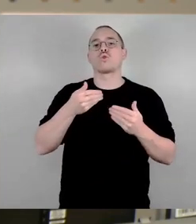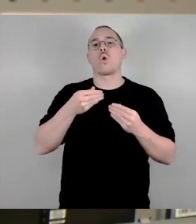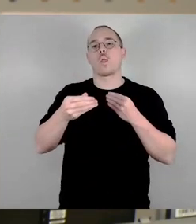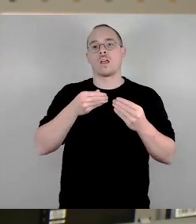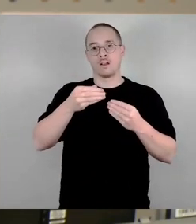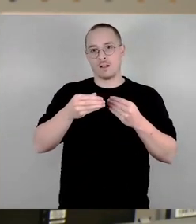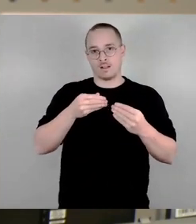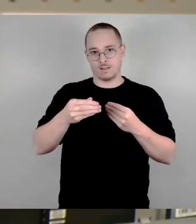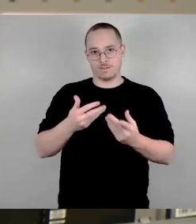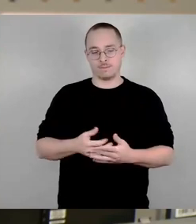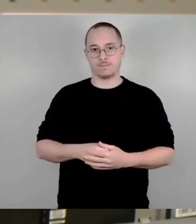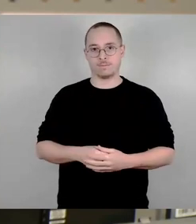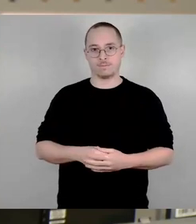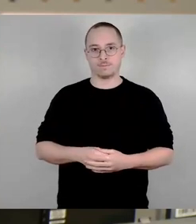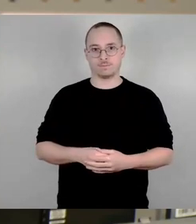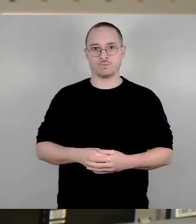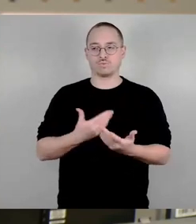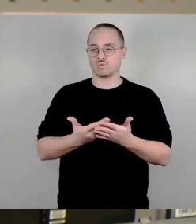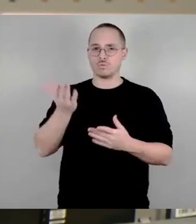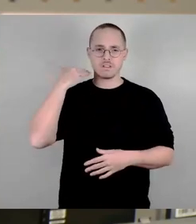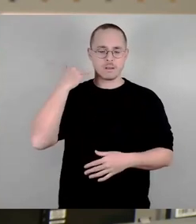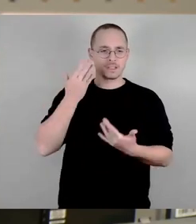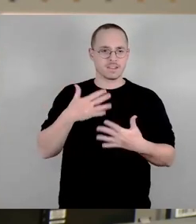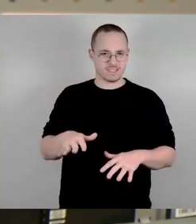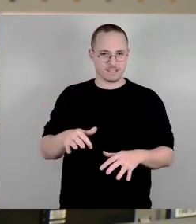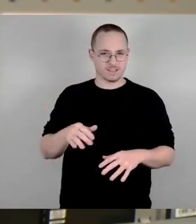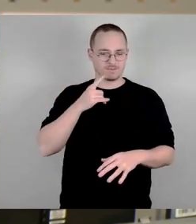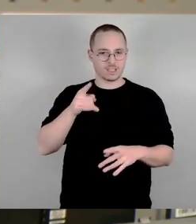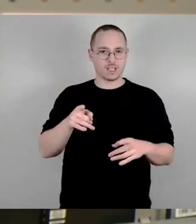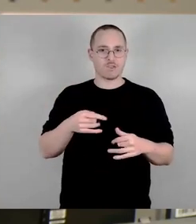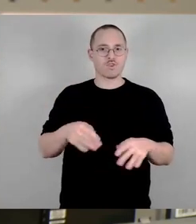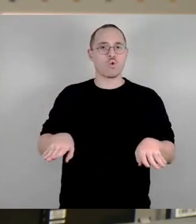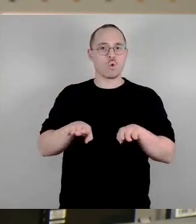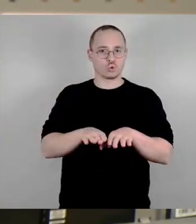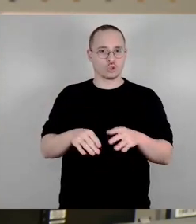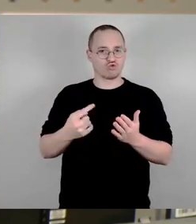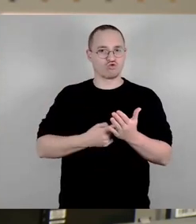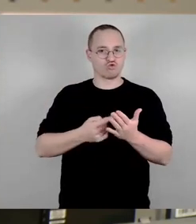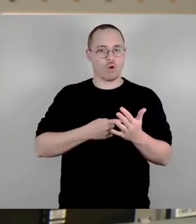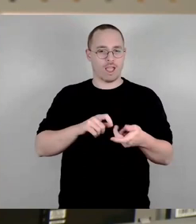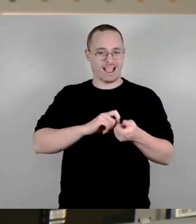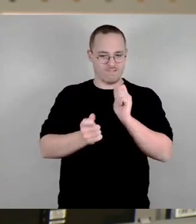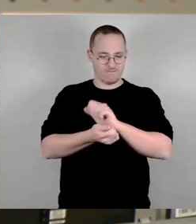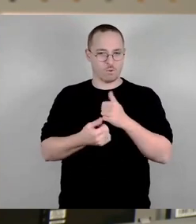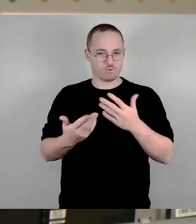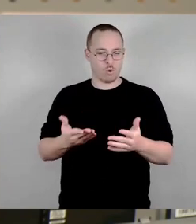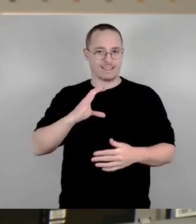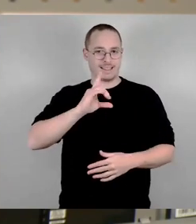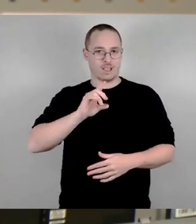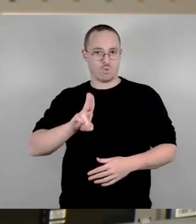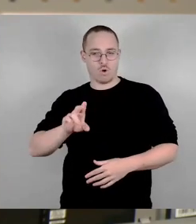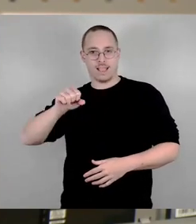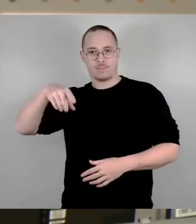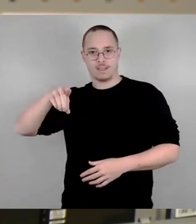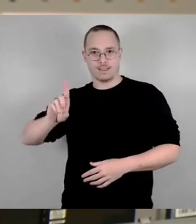politisches Versprechen gewesen. Damals wurde die Grundsteuerreform ja noch unter der großen Koalition von CDU und SPD auf den Weg gebracht. Aber auch die